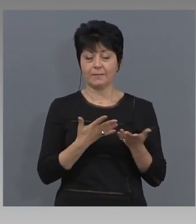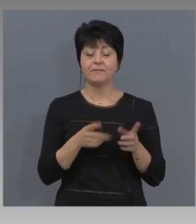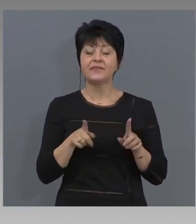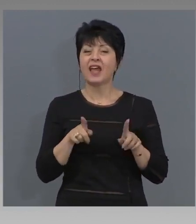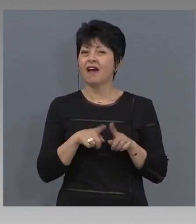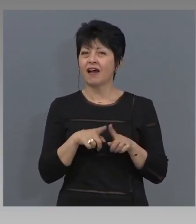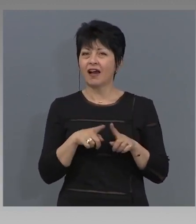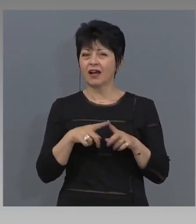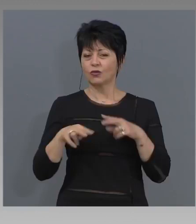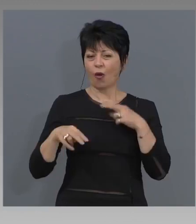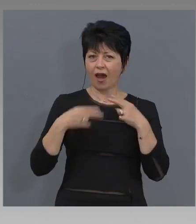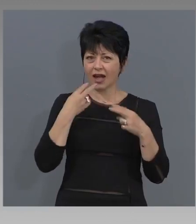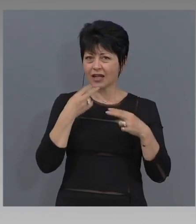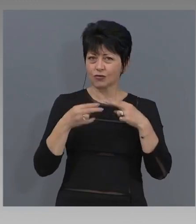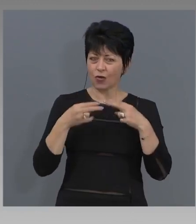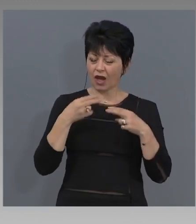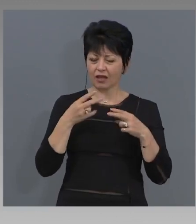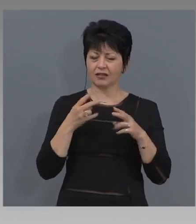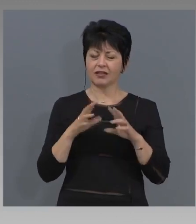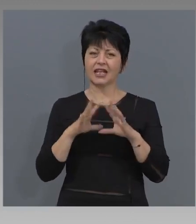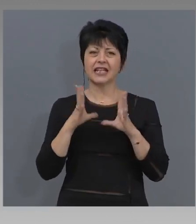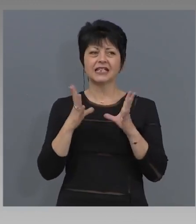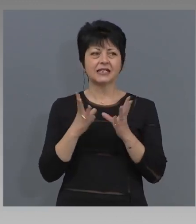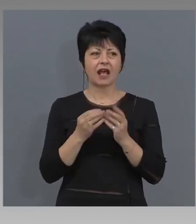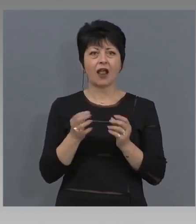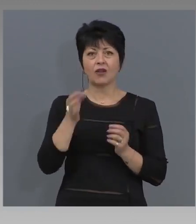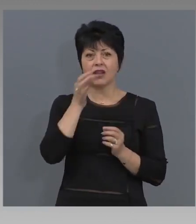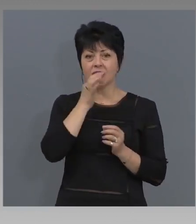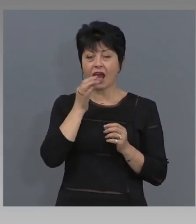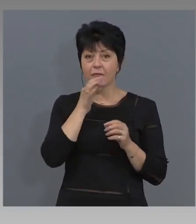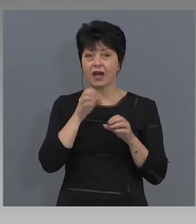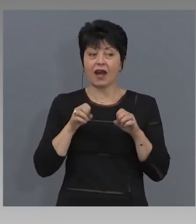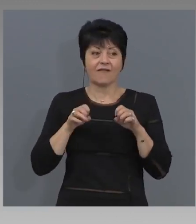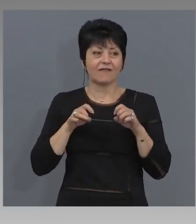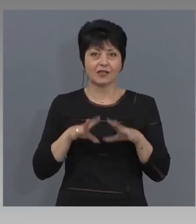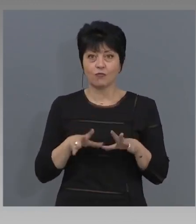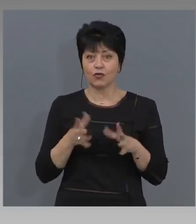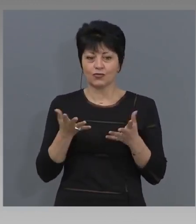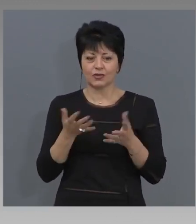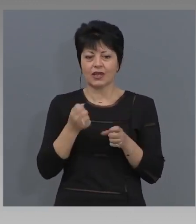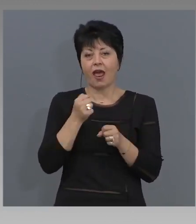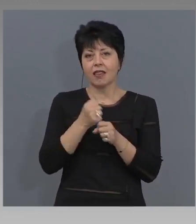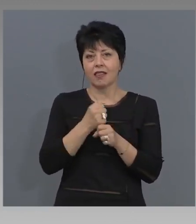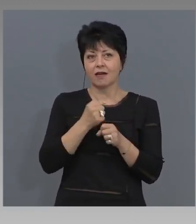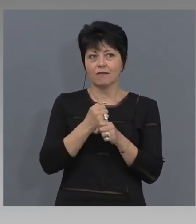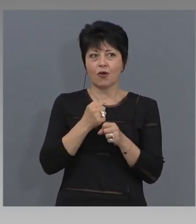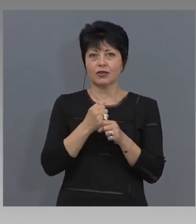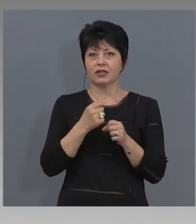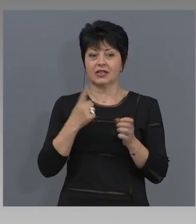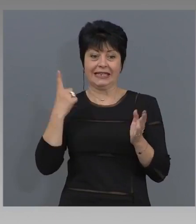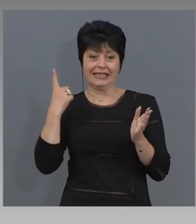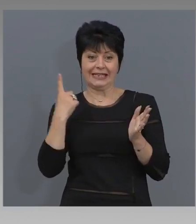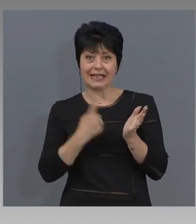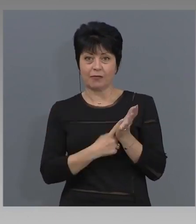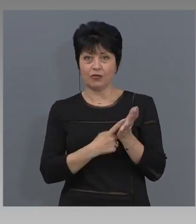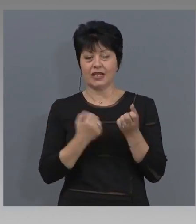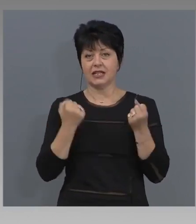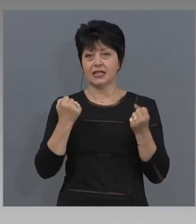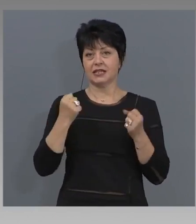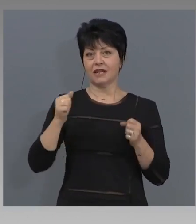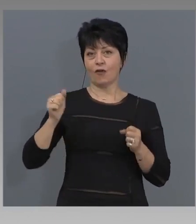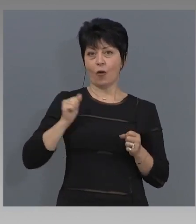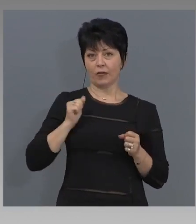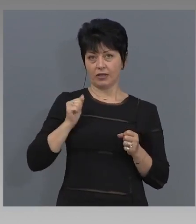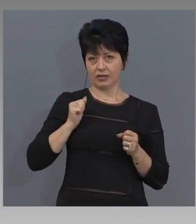които изцяло нямаха никаква възможност да оперират с заповед на министра на здравеопазването